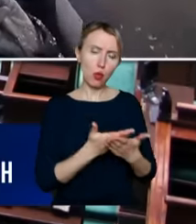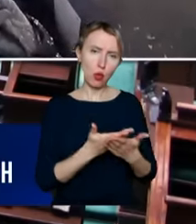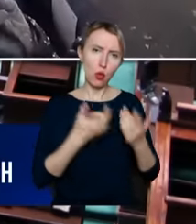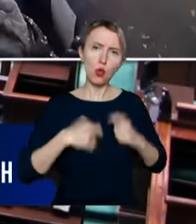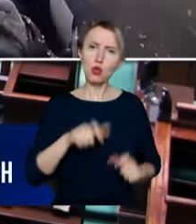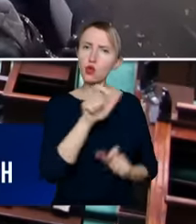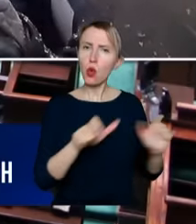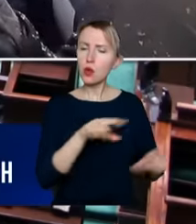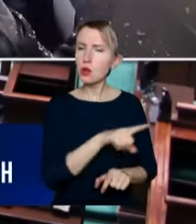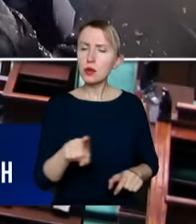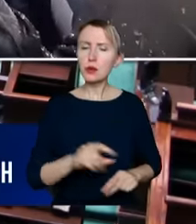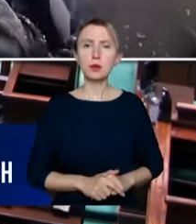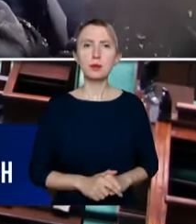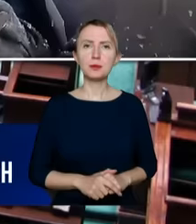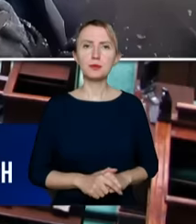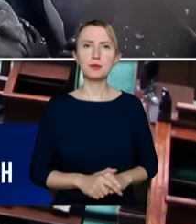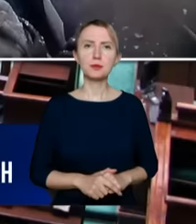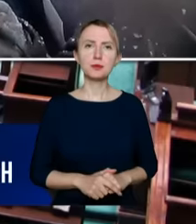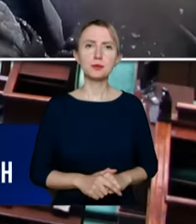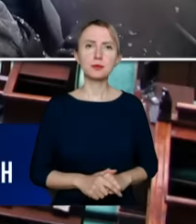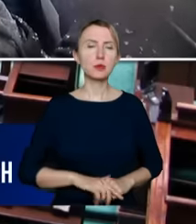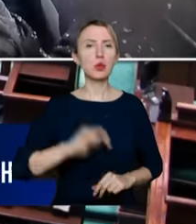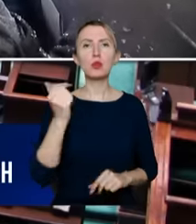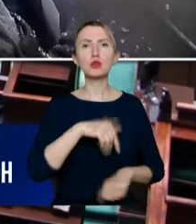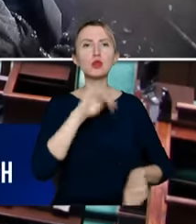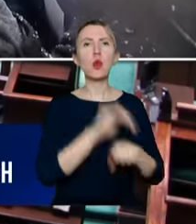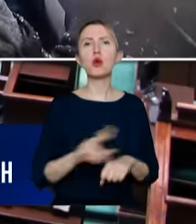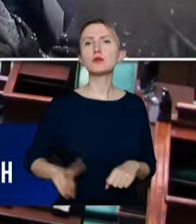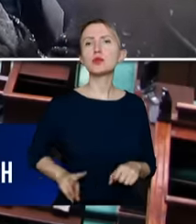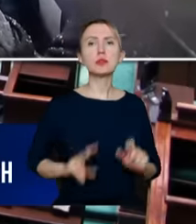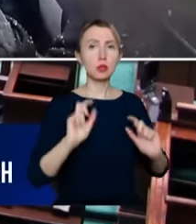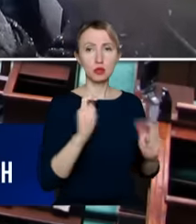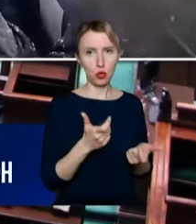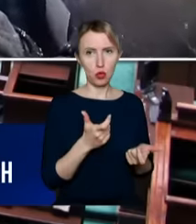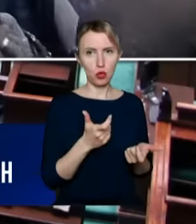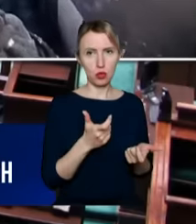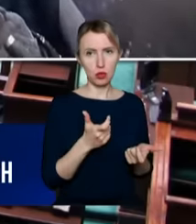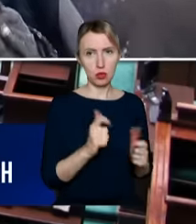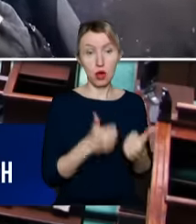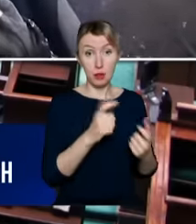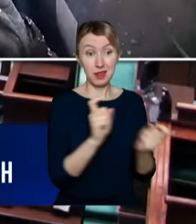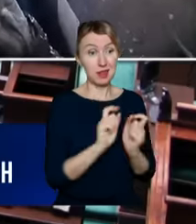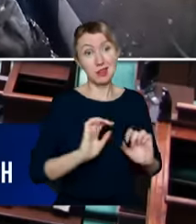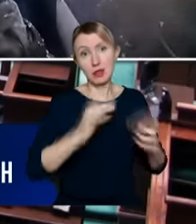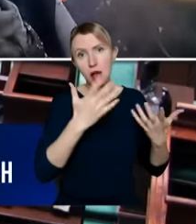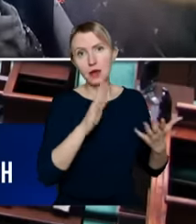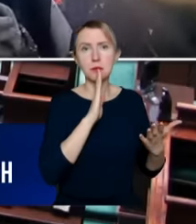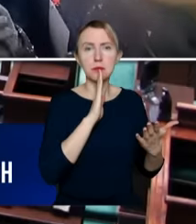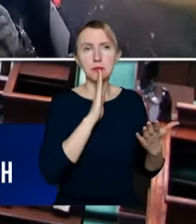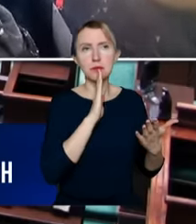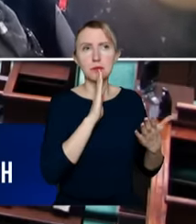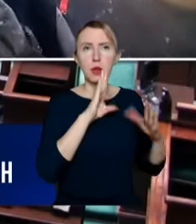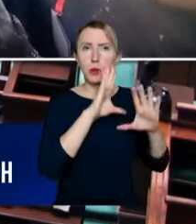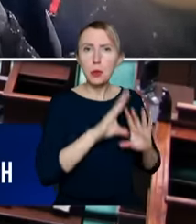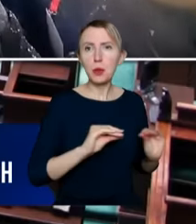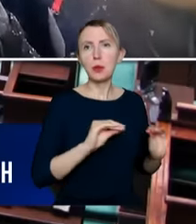Co, na co musiałby się zgodzić minister, żeby, żeby ten strajk, nie wiem, zawiesić, czy,